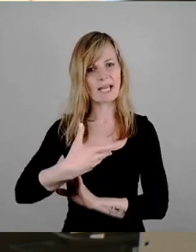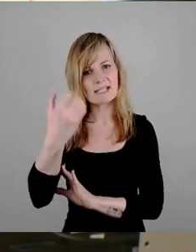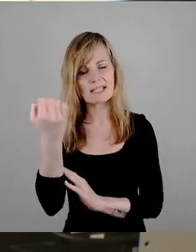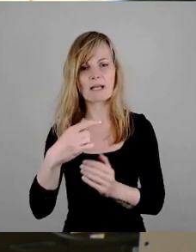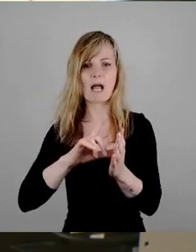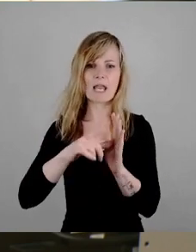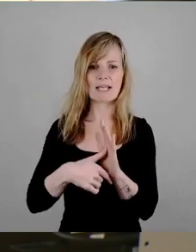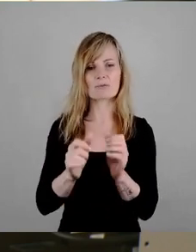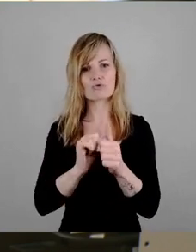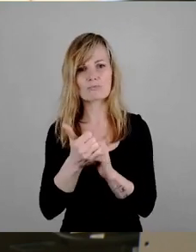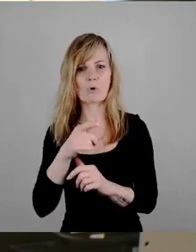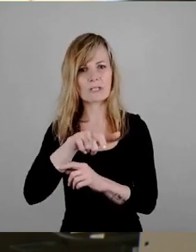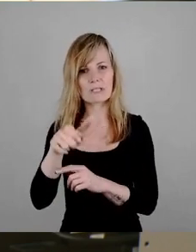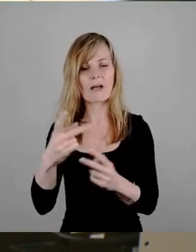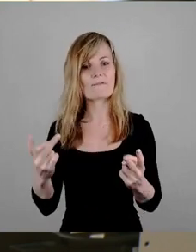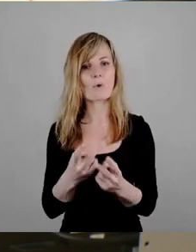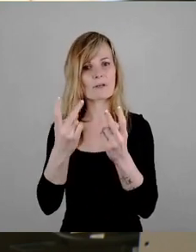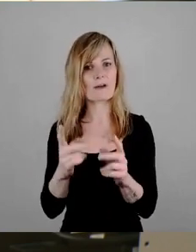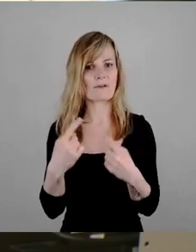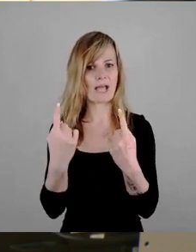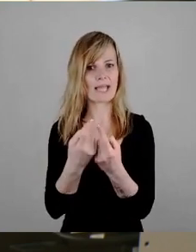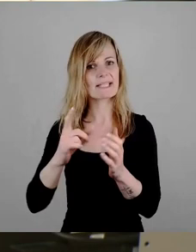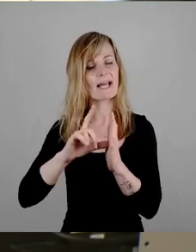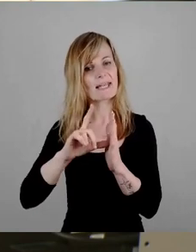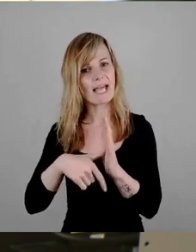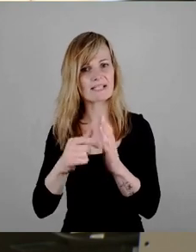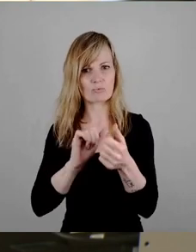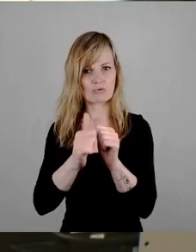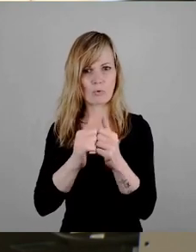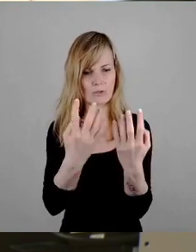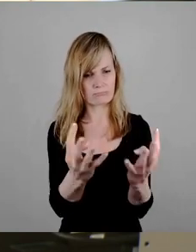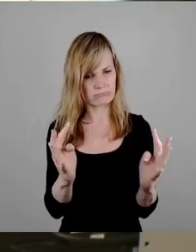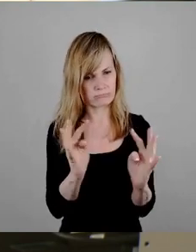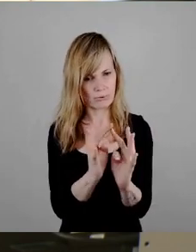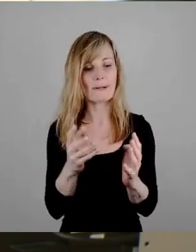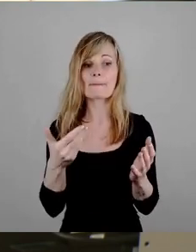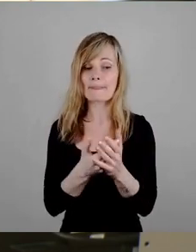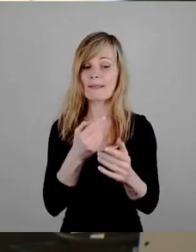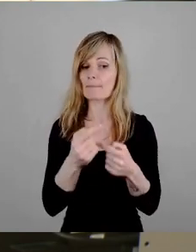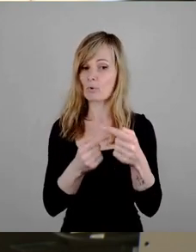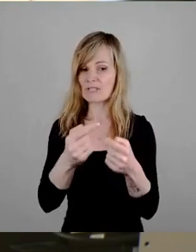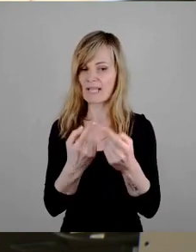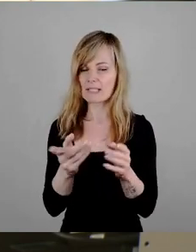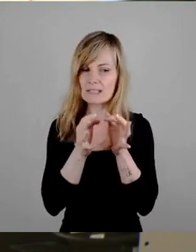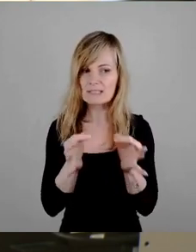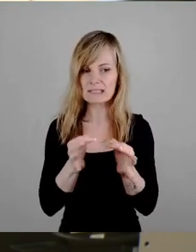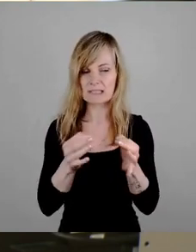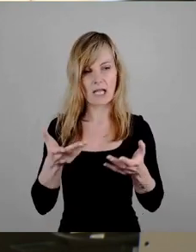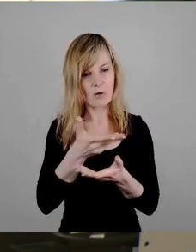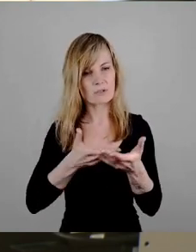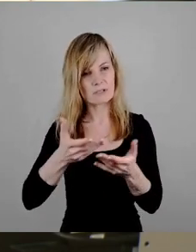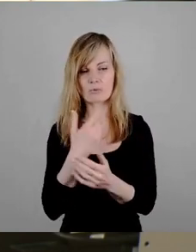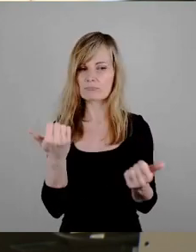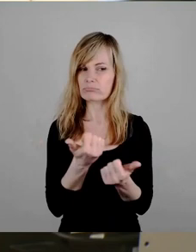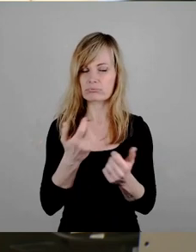Verein Leistungssport Ich kann Ihnen sagen, das war ein intensiver Prozess Mit wahnsinnig tollen Ideen